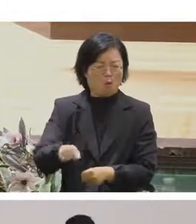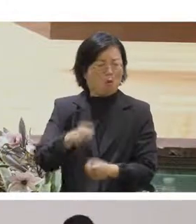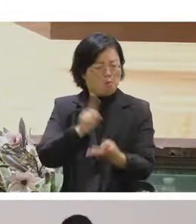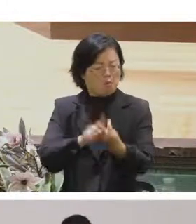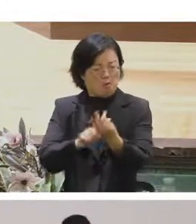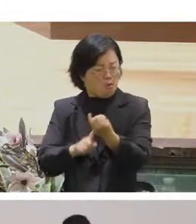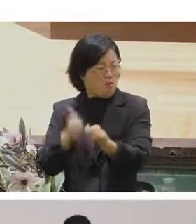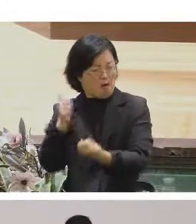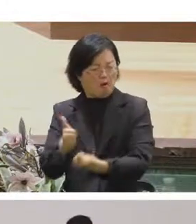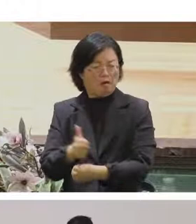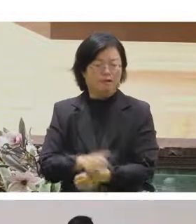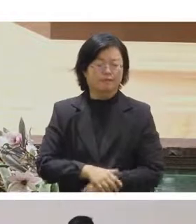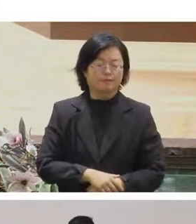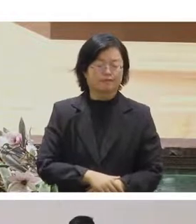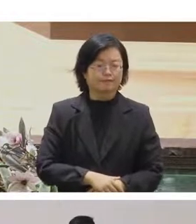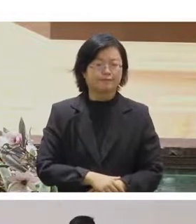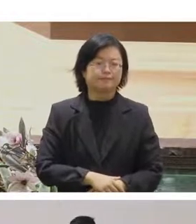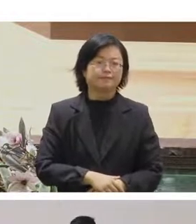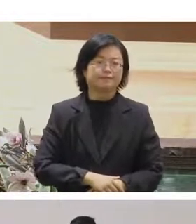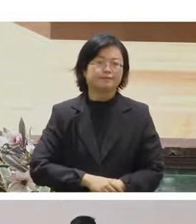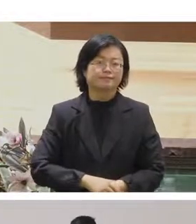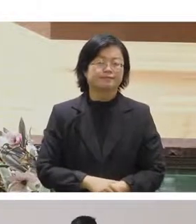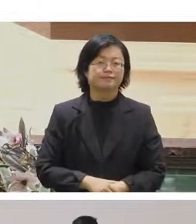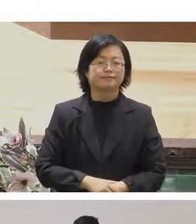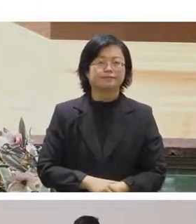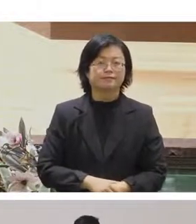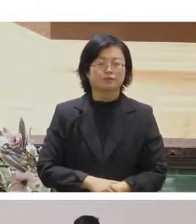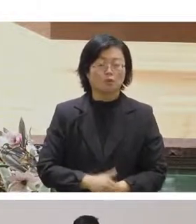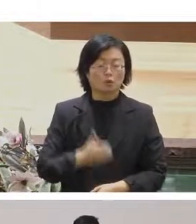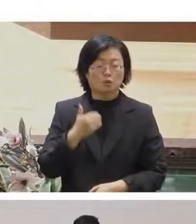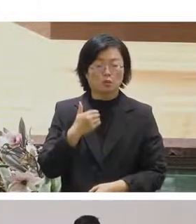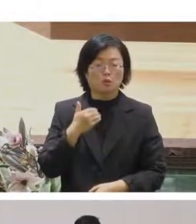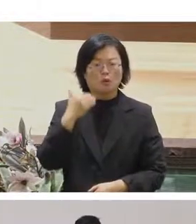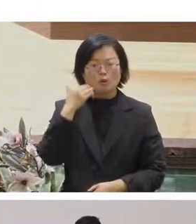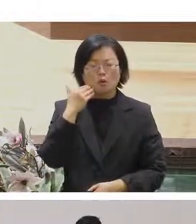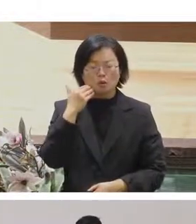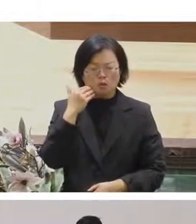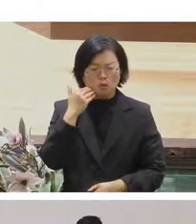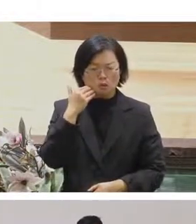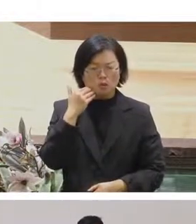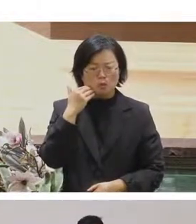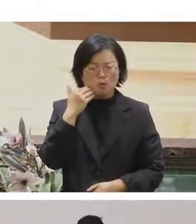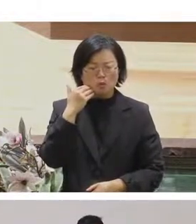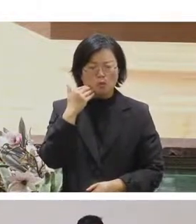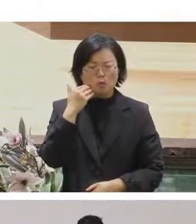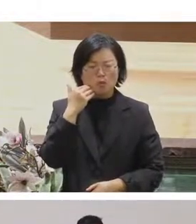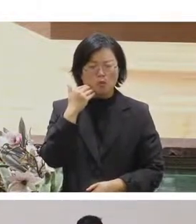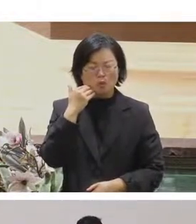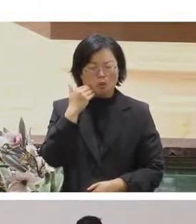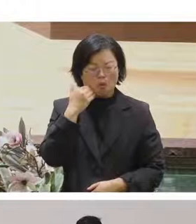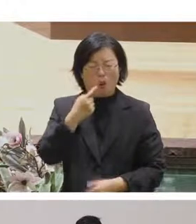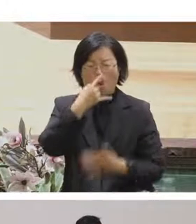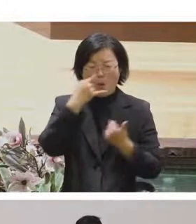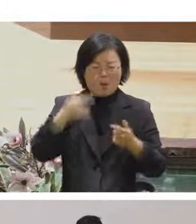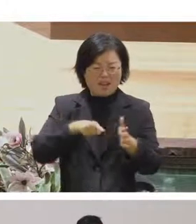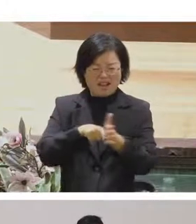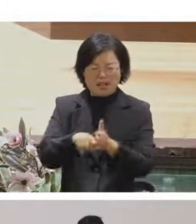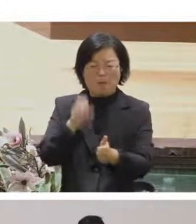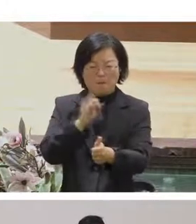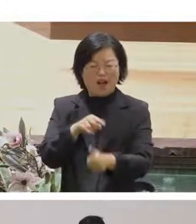比方說以現場就從偉利的話假如我們跟潛在客戶meet的時候我們一直在強調說喔它有ABC的功能的話